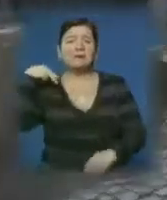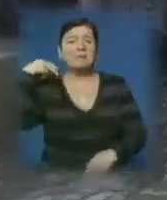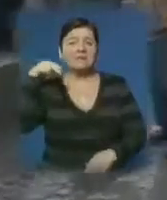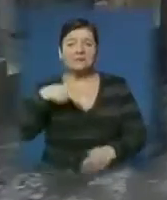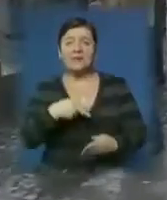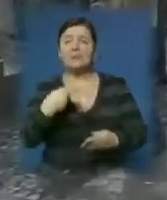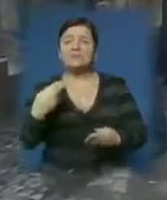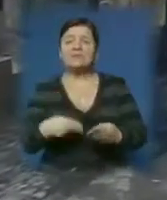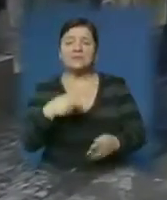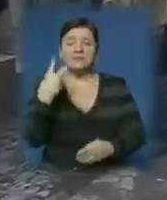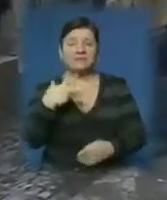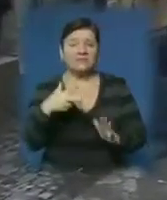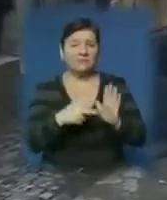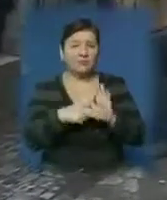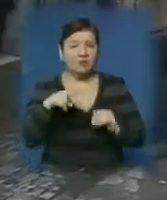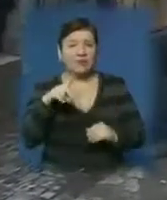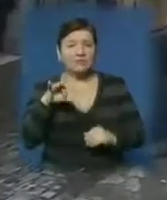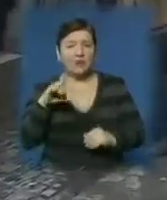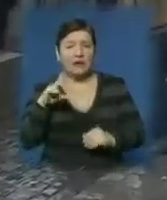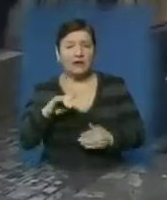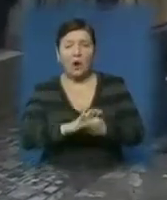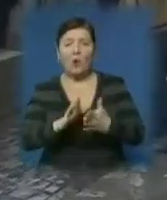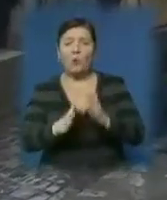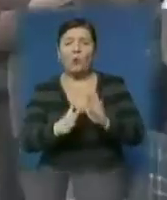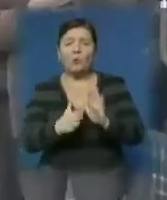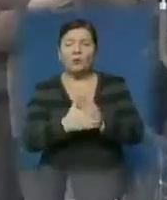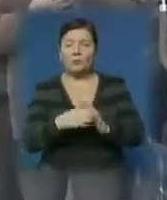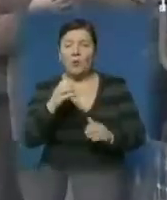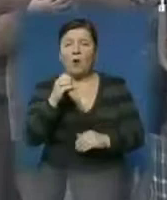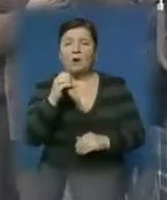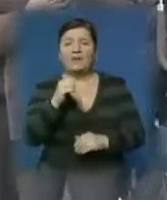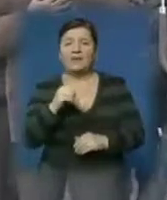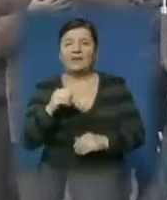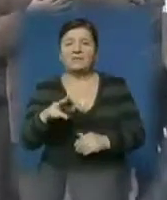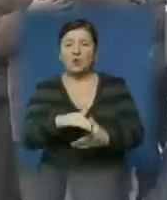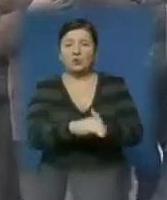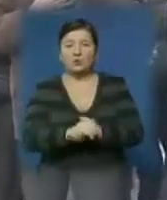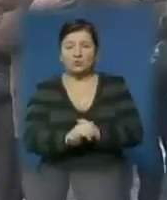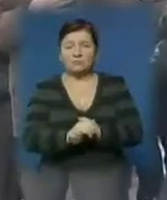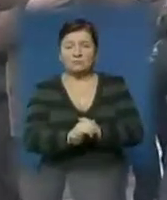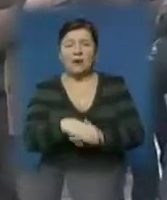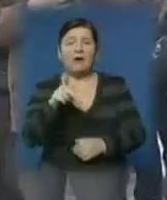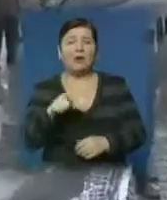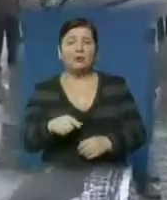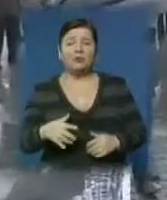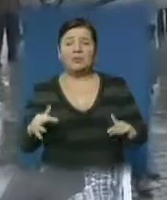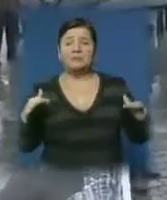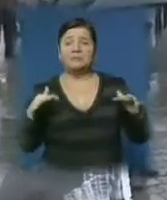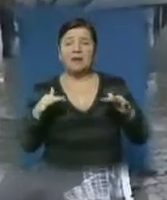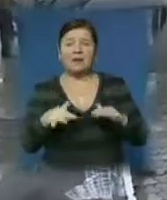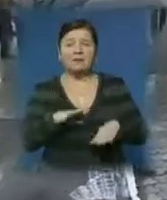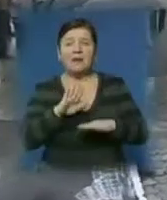підписати 28 листопада у Вільнюсі угоду про асоціацію нашої країни з Євросоюзом. Люди зібралися винятково під